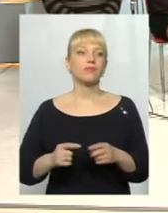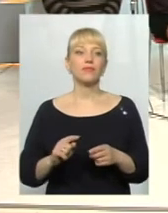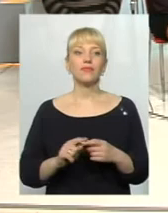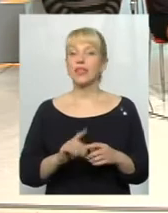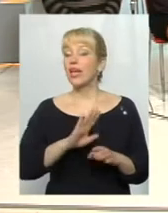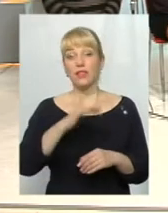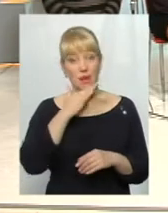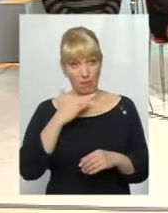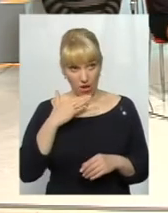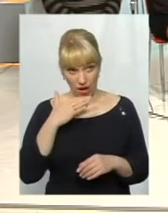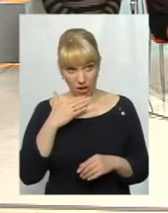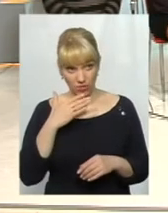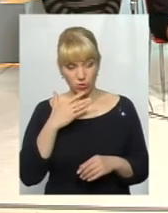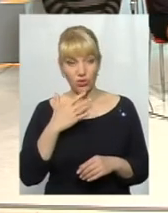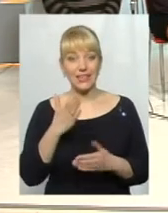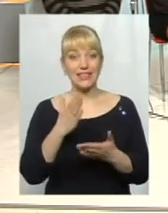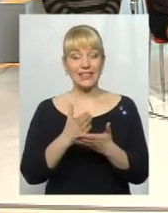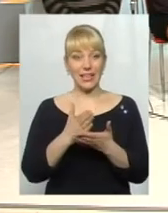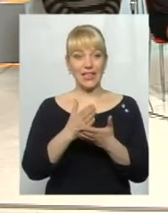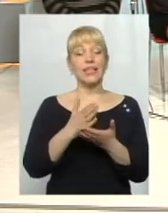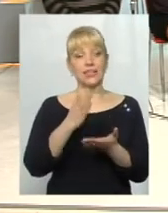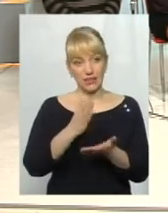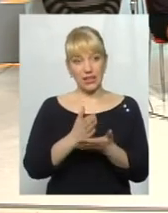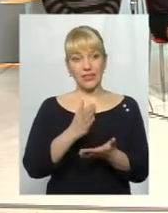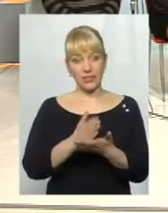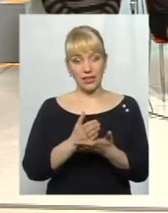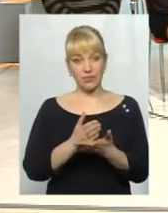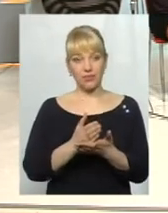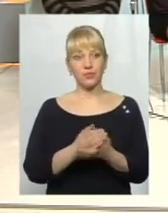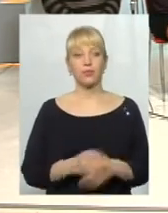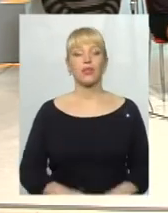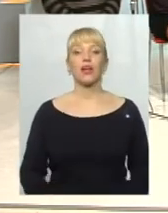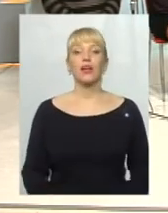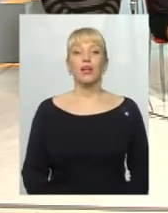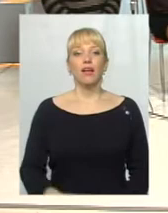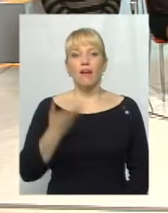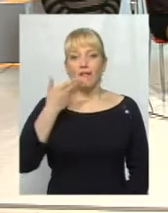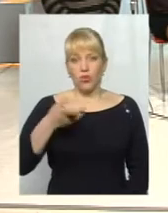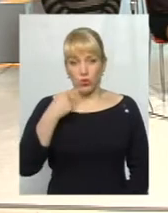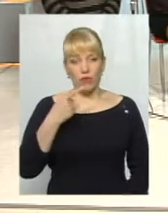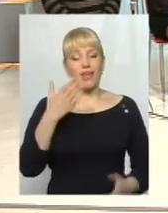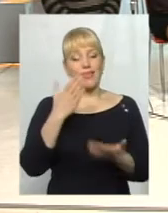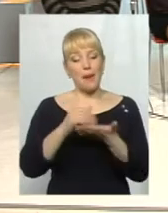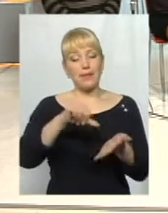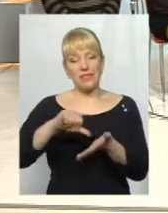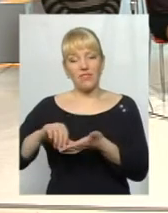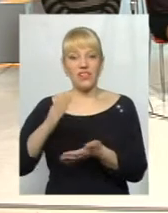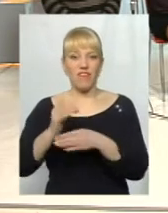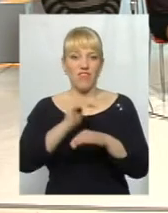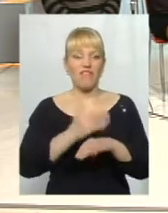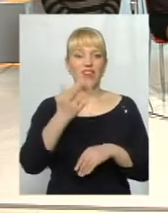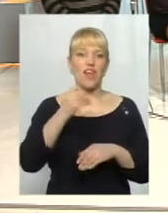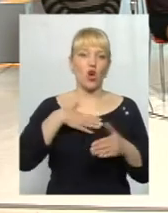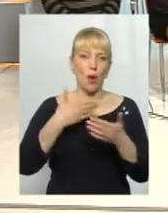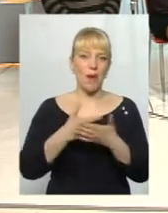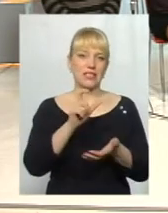не так багато їм дають, а прагнень є. Ви представники, є факти. Тобто ви, громадські активісти, стверджуєш, що